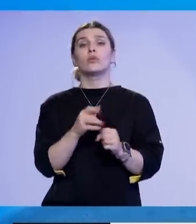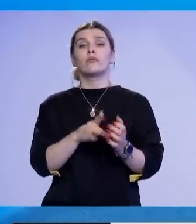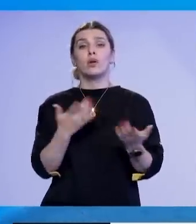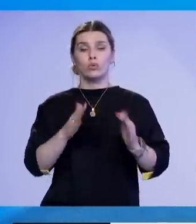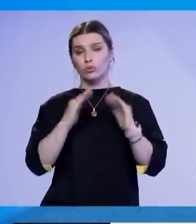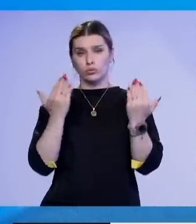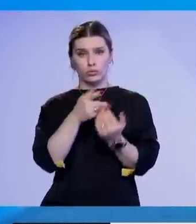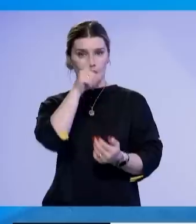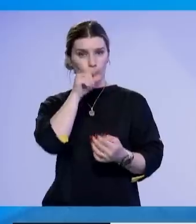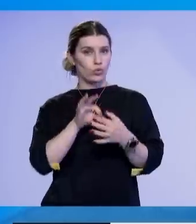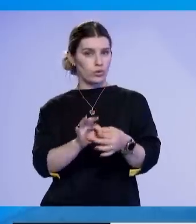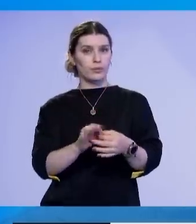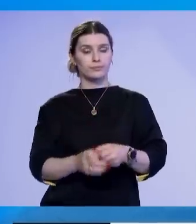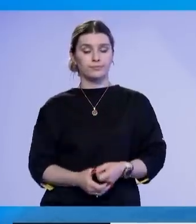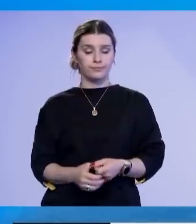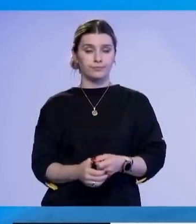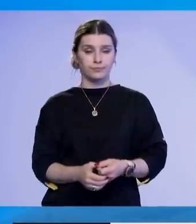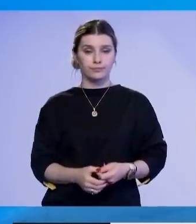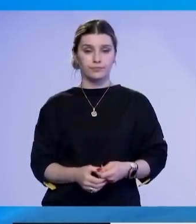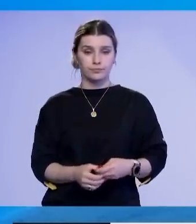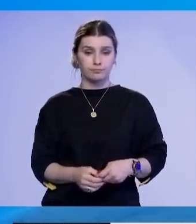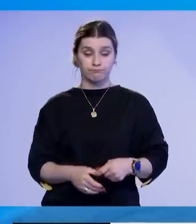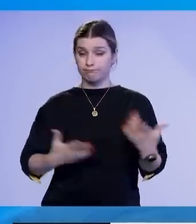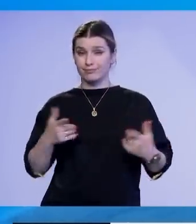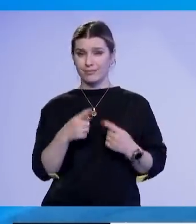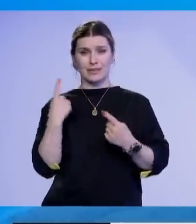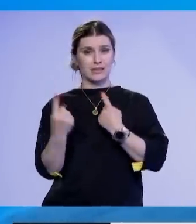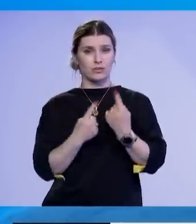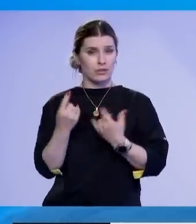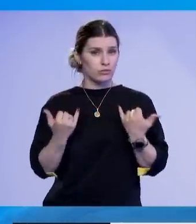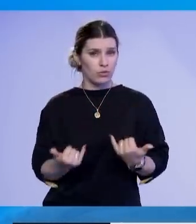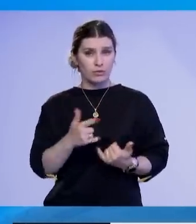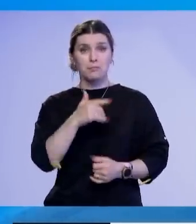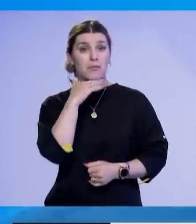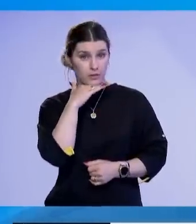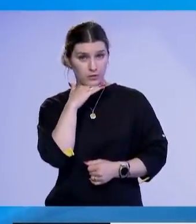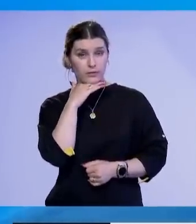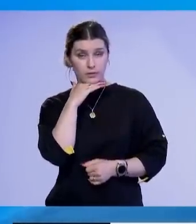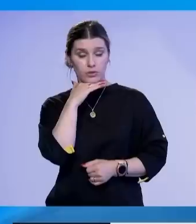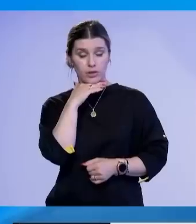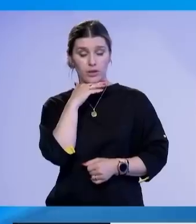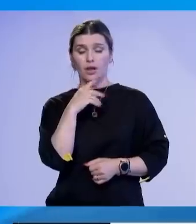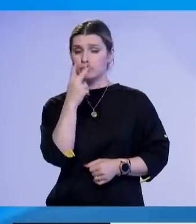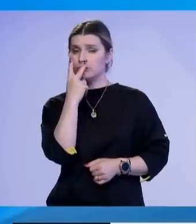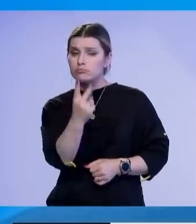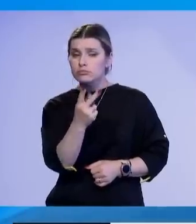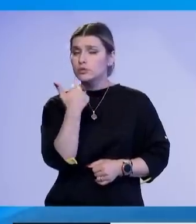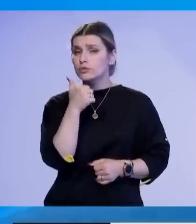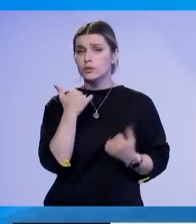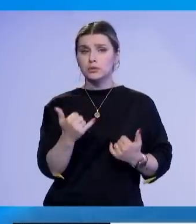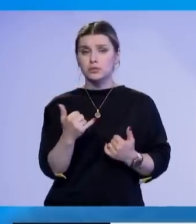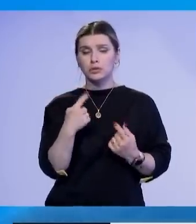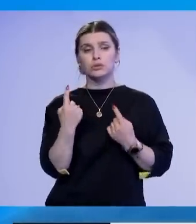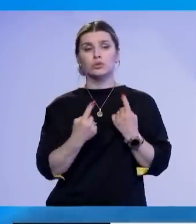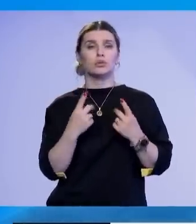komunale. Në anën tjetër nëse flasim për situatën e sotme në Mitrovicën e Verjot, mund të themi që këtu është